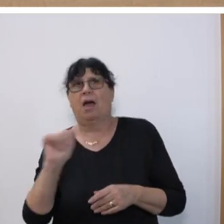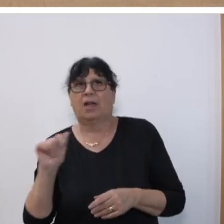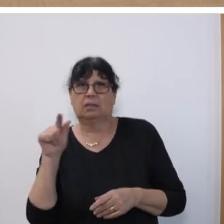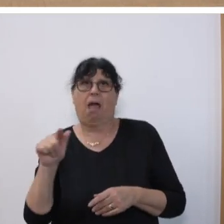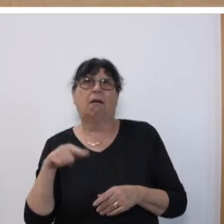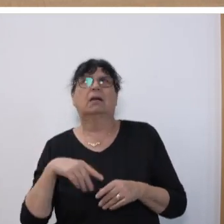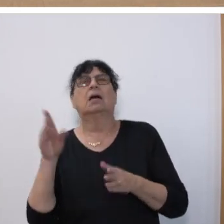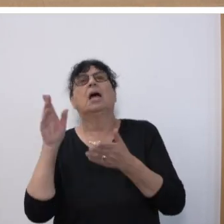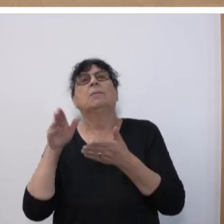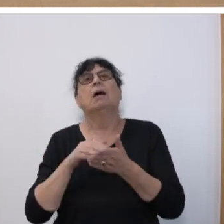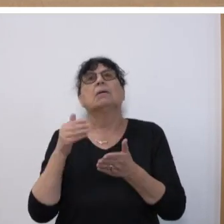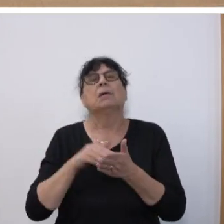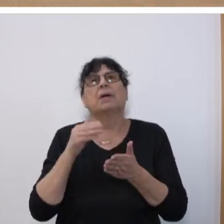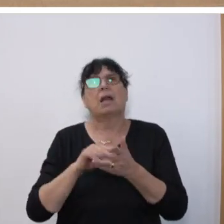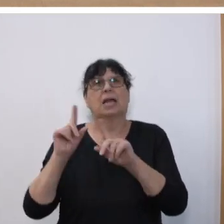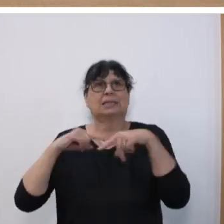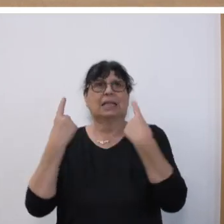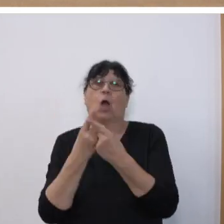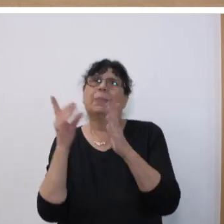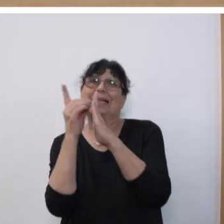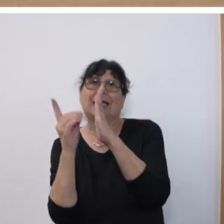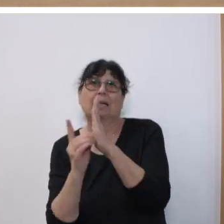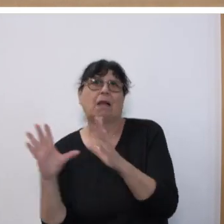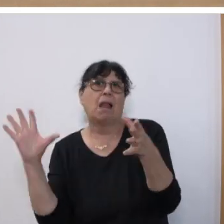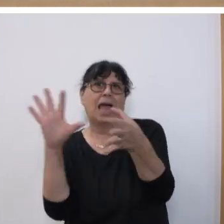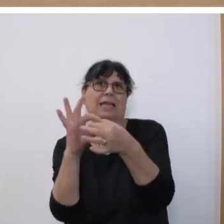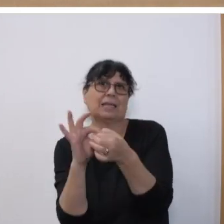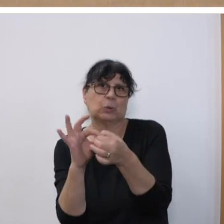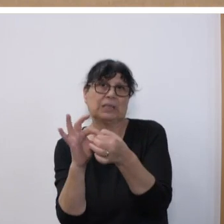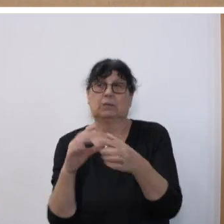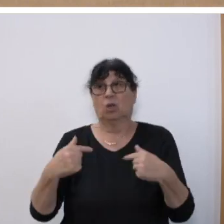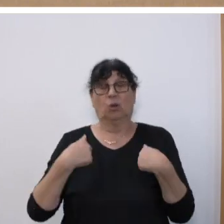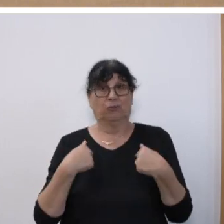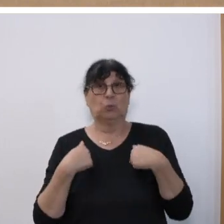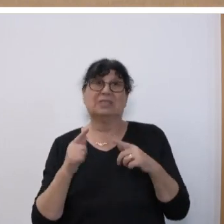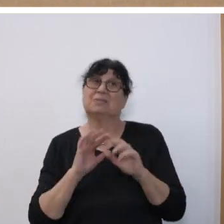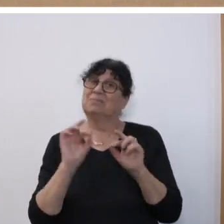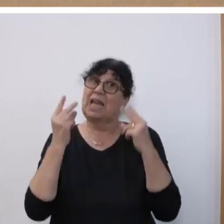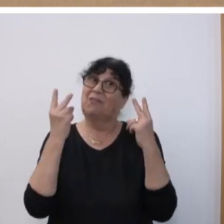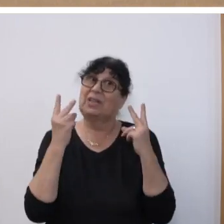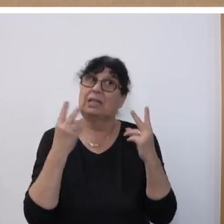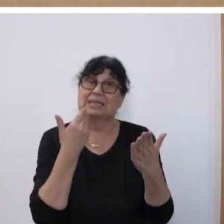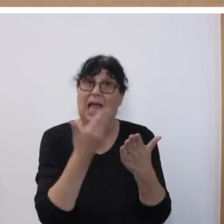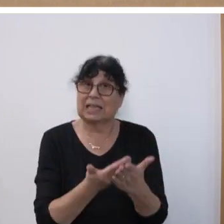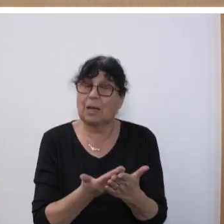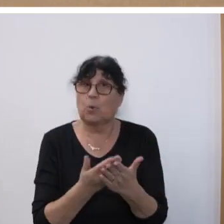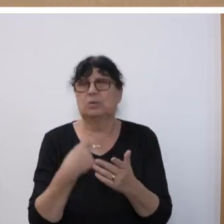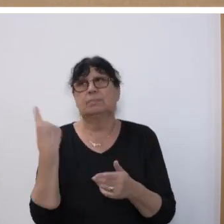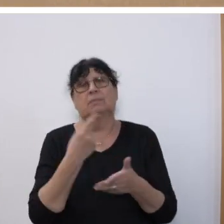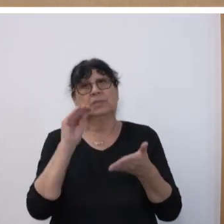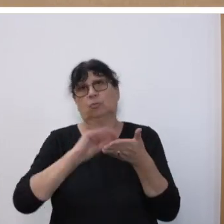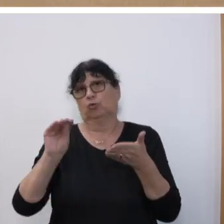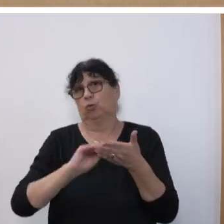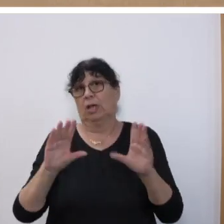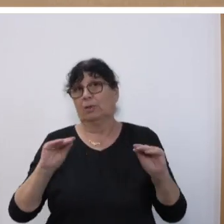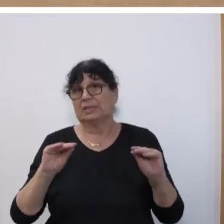Klassenraum sozusagen digital mit eingebunden. Das ist für uns ein ganz wichtiges Angebot, das in unseren Schulen genutzt wird